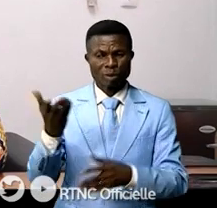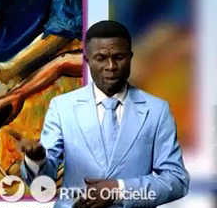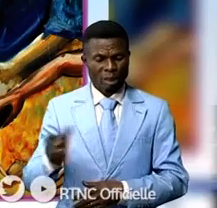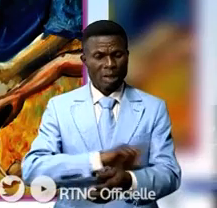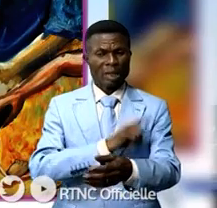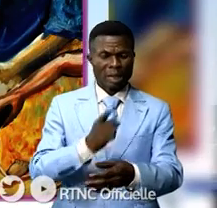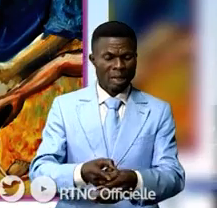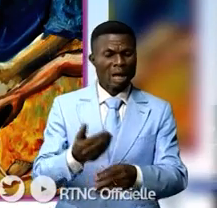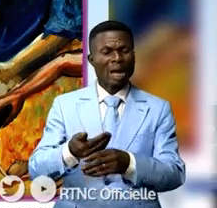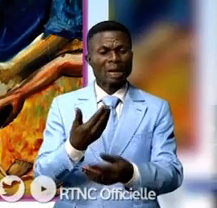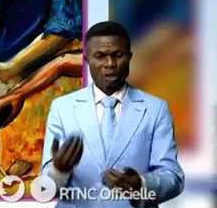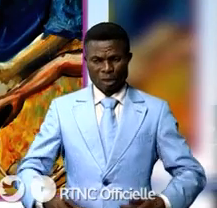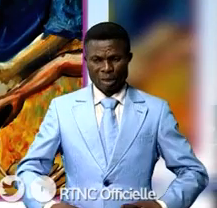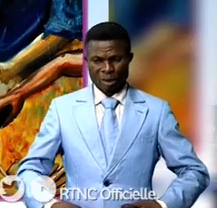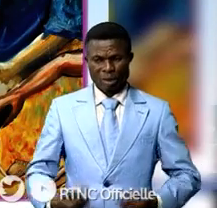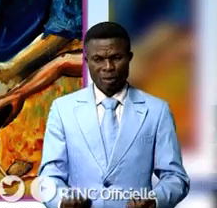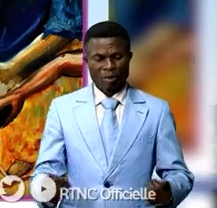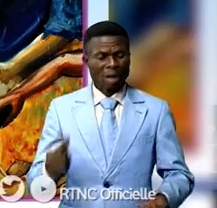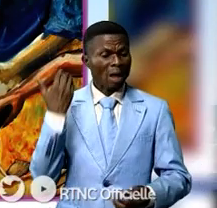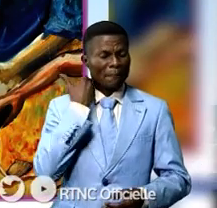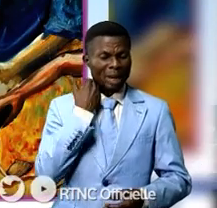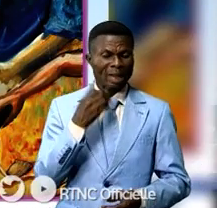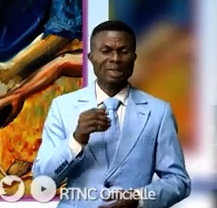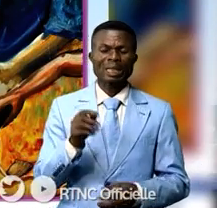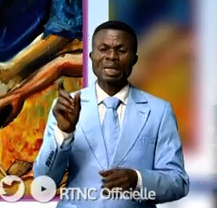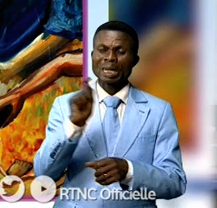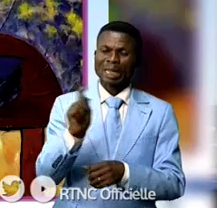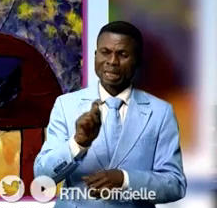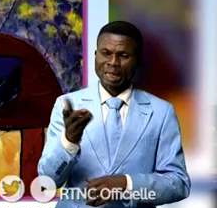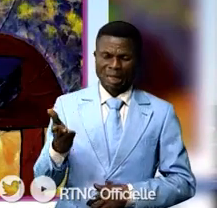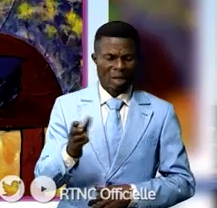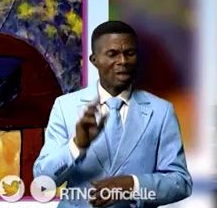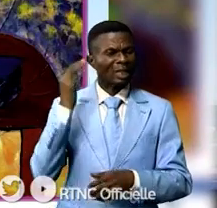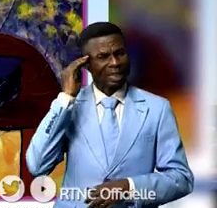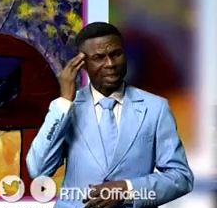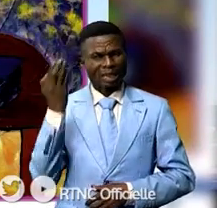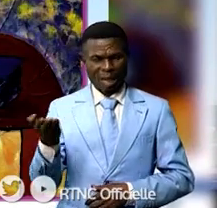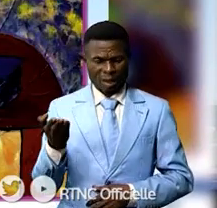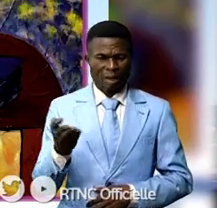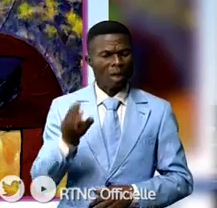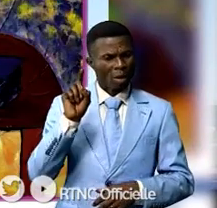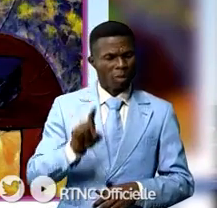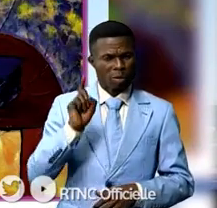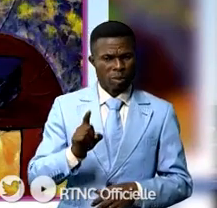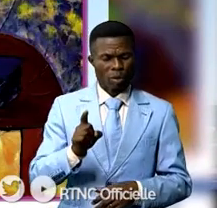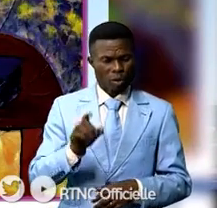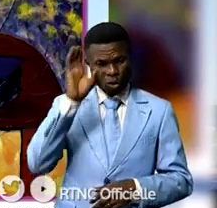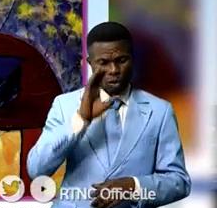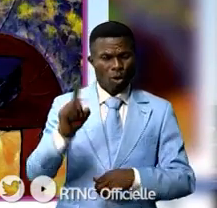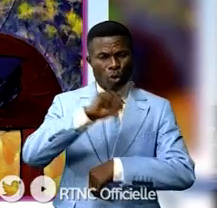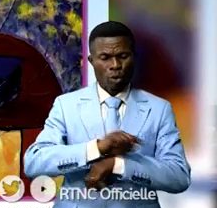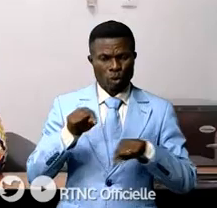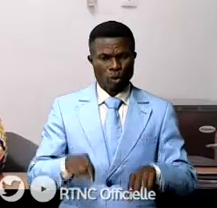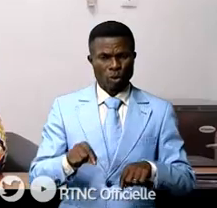de grossesses précoces, il y a des maladies transmissibles. Et donc pour toutes ces raisons, je pense que nous devons capitaliser cette journée